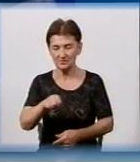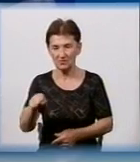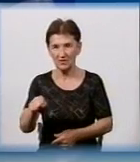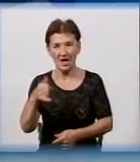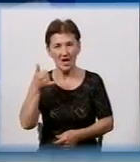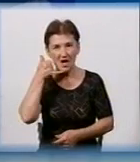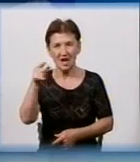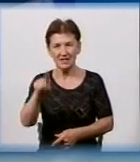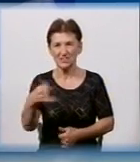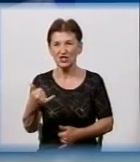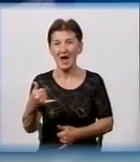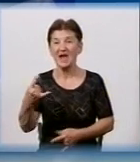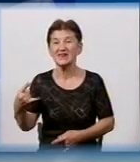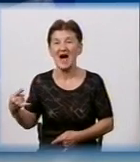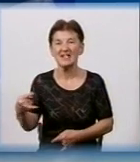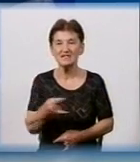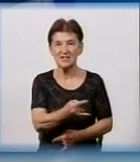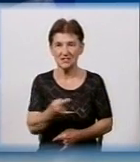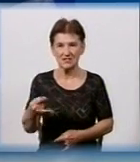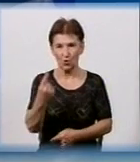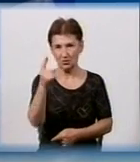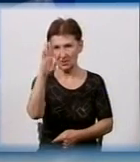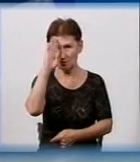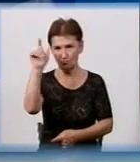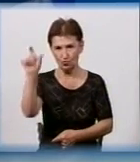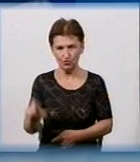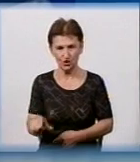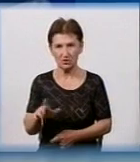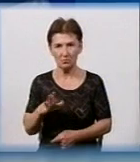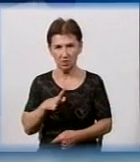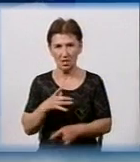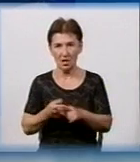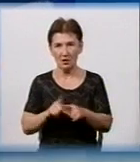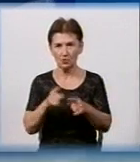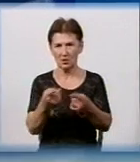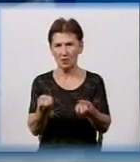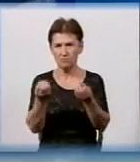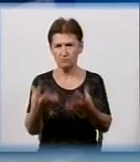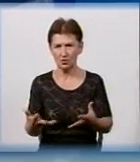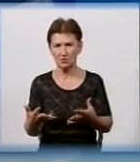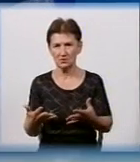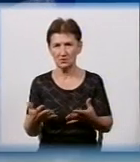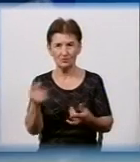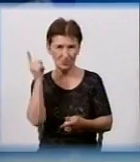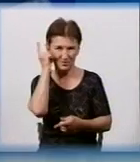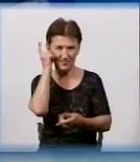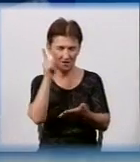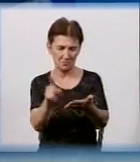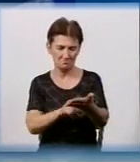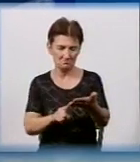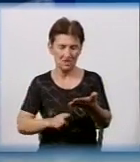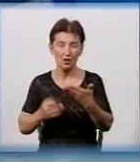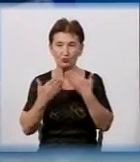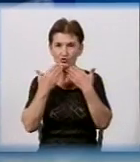навіть таксист. Сьогодні був навіть один хлопець, Олександр таксист, який прочитав просто, відається, смартфону нашу статтю, прийшов